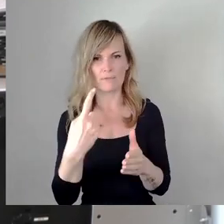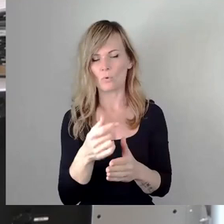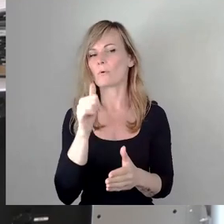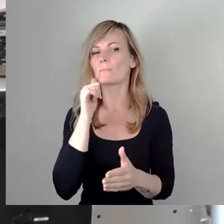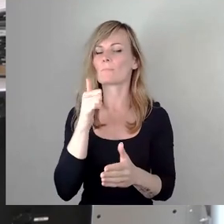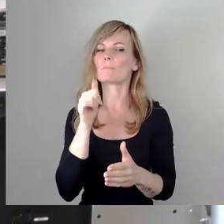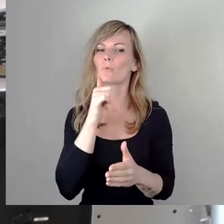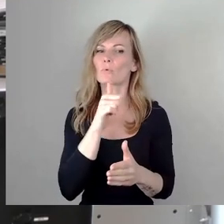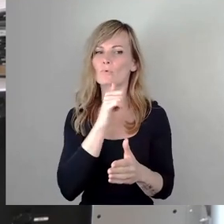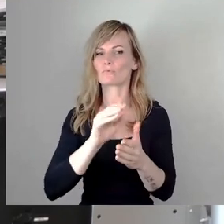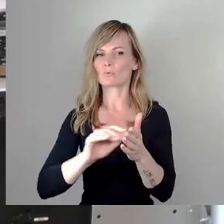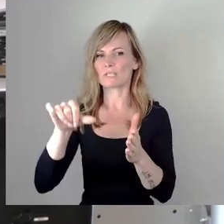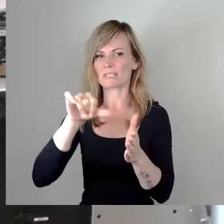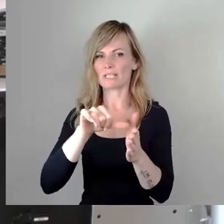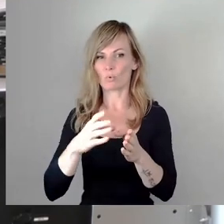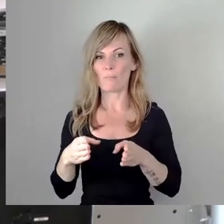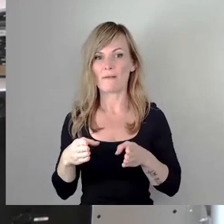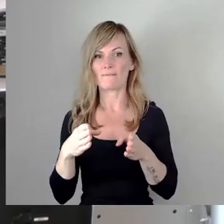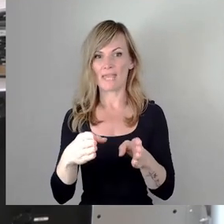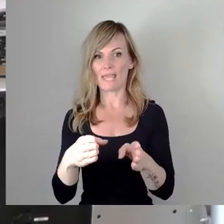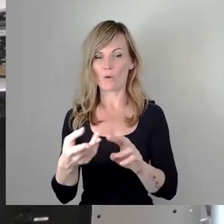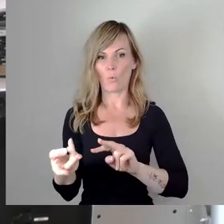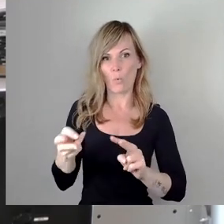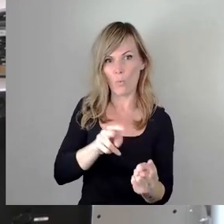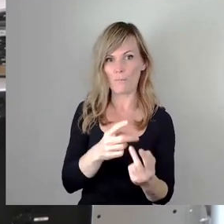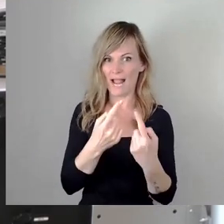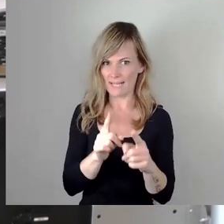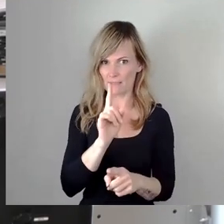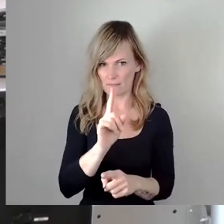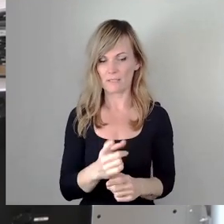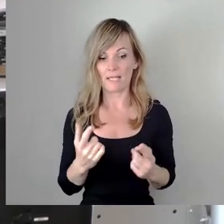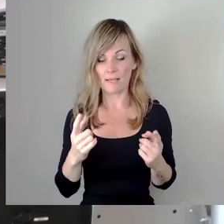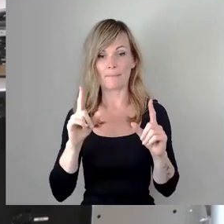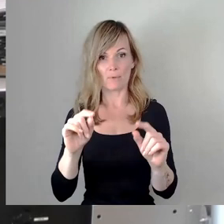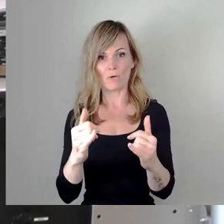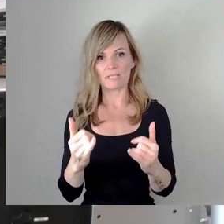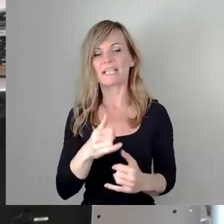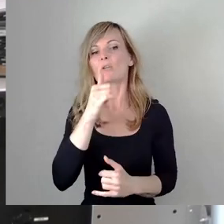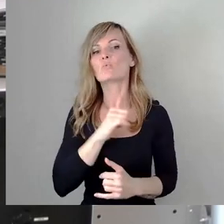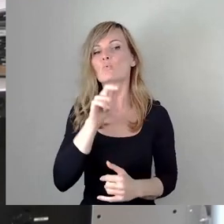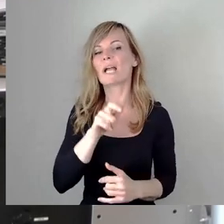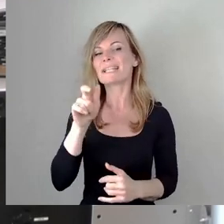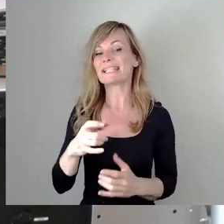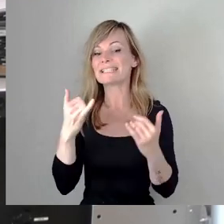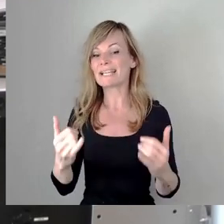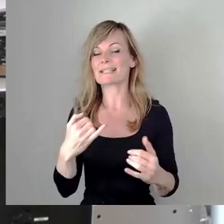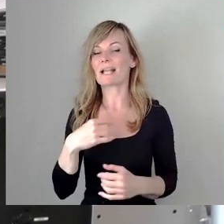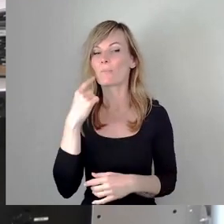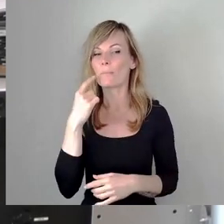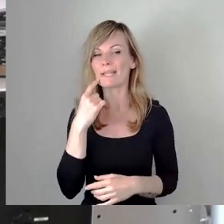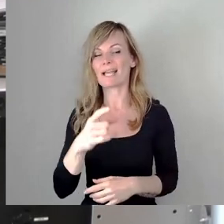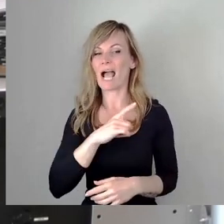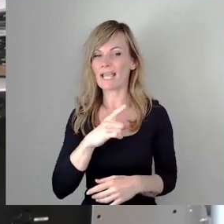andere. Das bedeutet, dass die Kinder im Moment, oder die Jugendlichen sind es ja, im Moment eigentlich einen